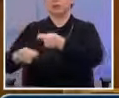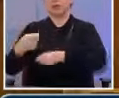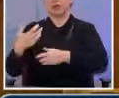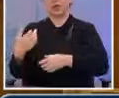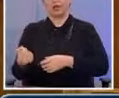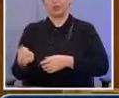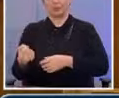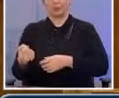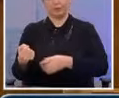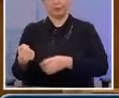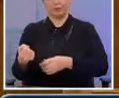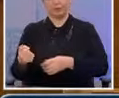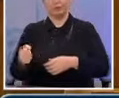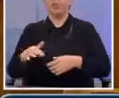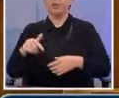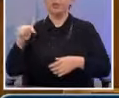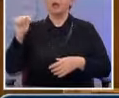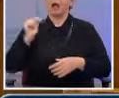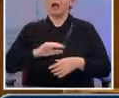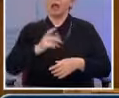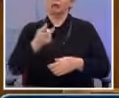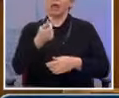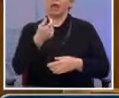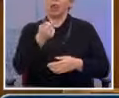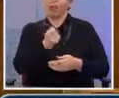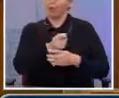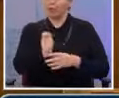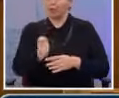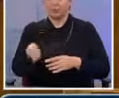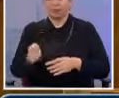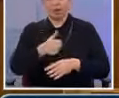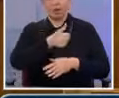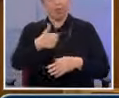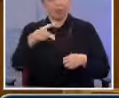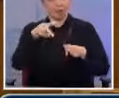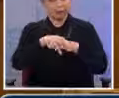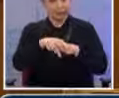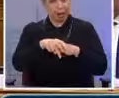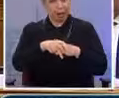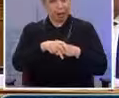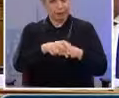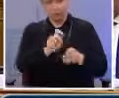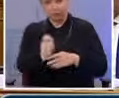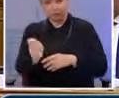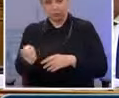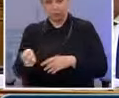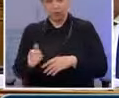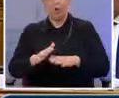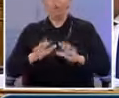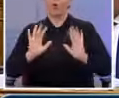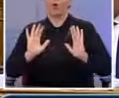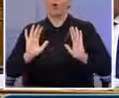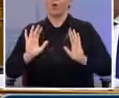Δεν στηρίζουμε όμως την ανάκαμψη της ρευστότητας μόνο στην τραπεζική χρηματοδότηση. Υλοποιούμε πλέον